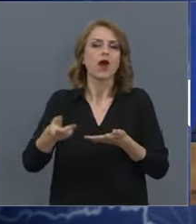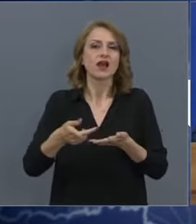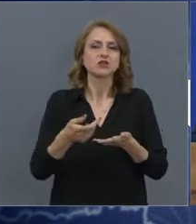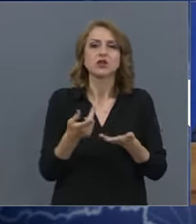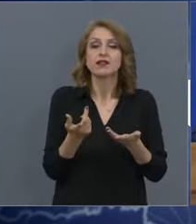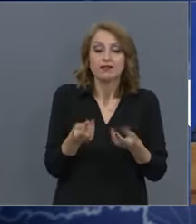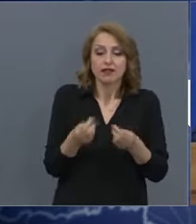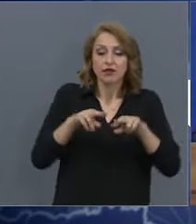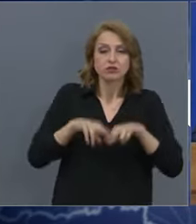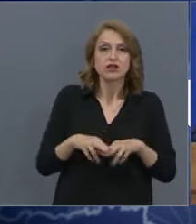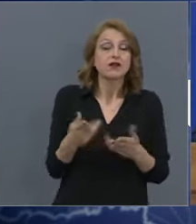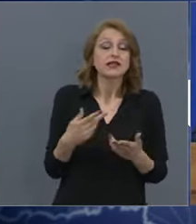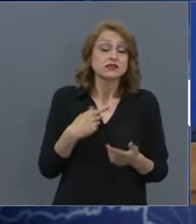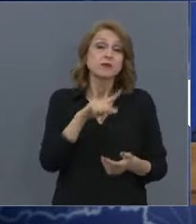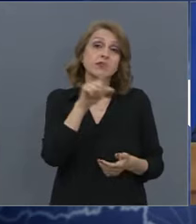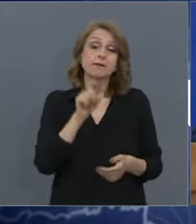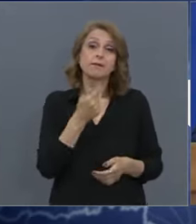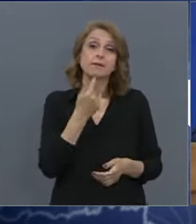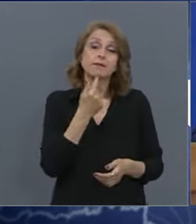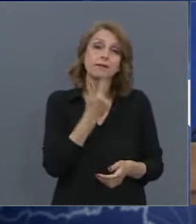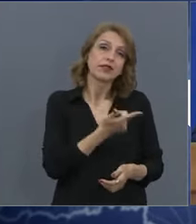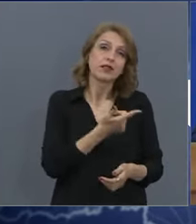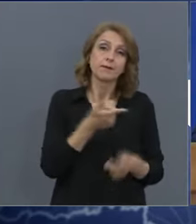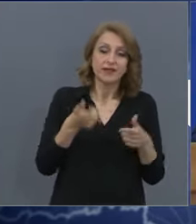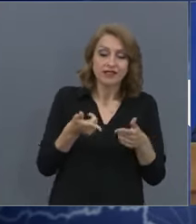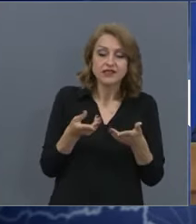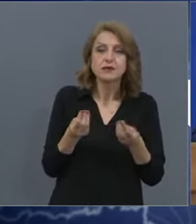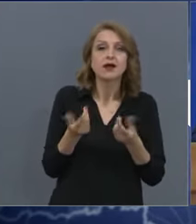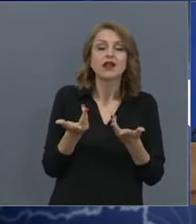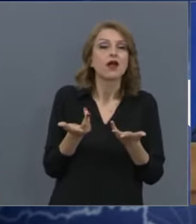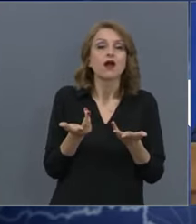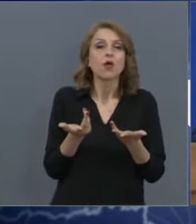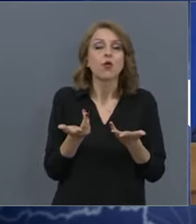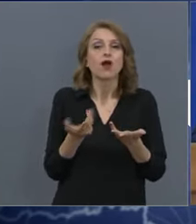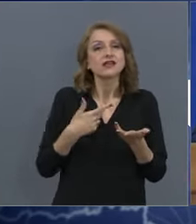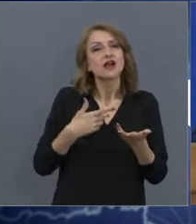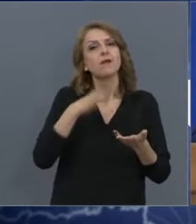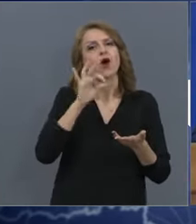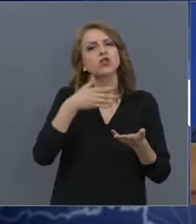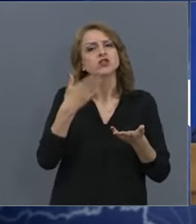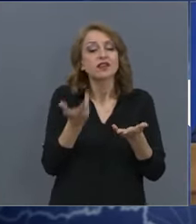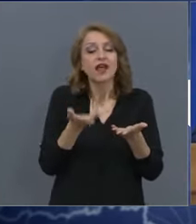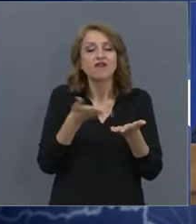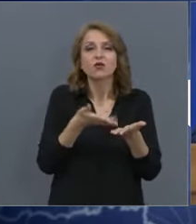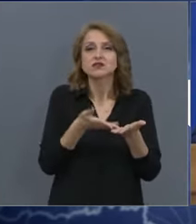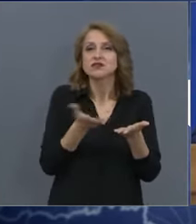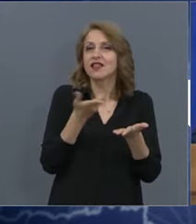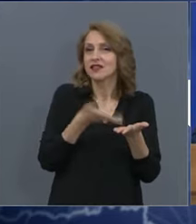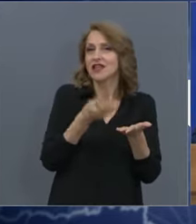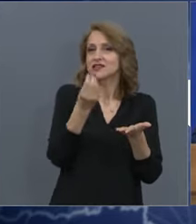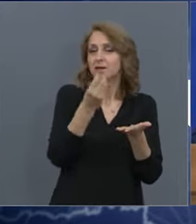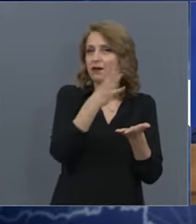искам да попитам кога ще стане ясно какво се случи с тях да ли ще получим отчет за изхарчените пари.